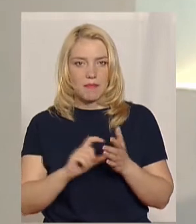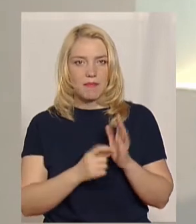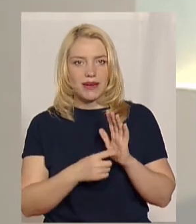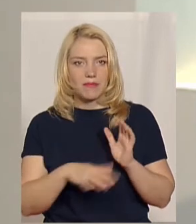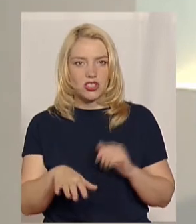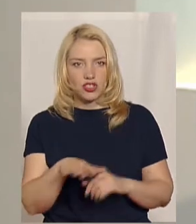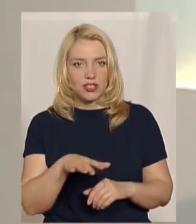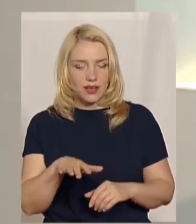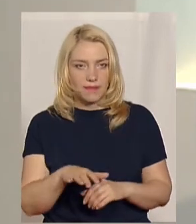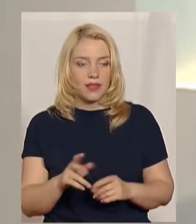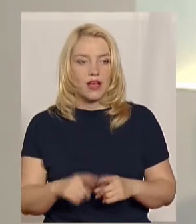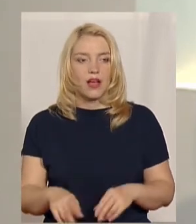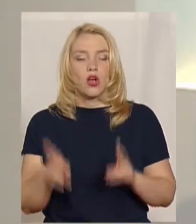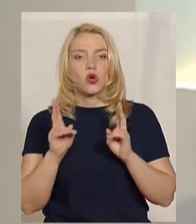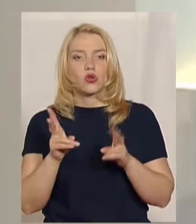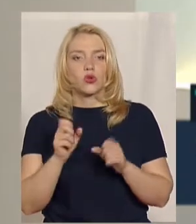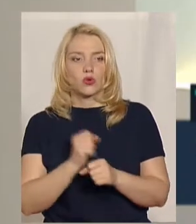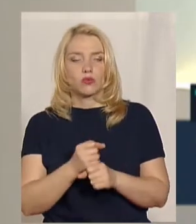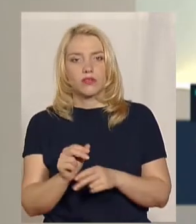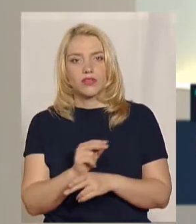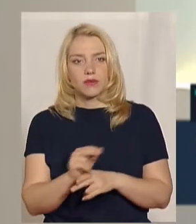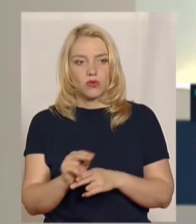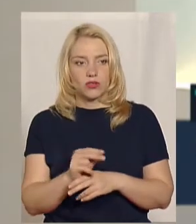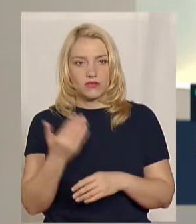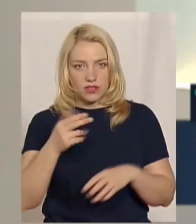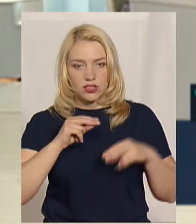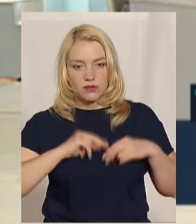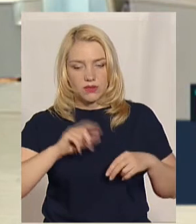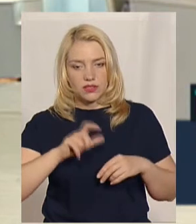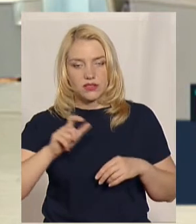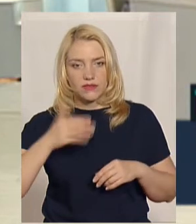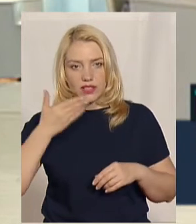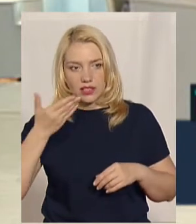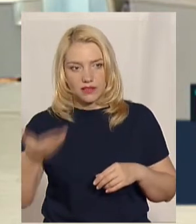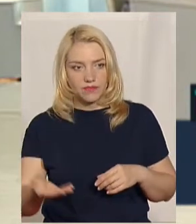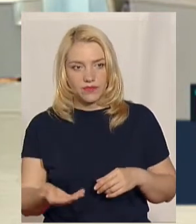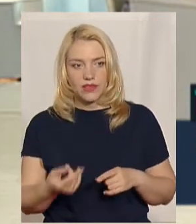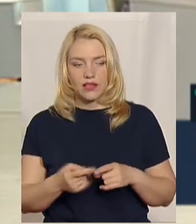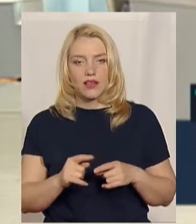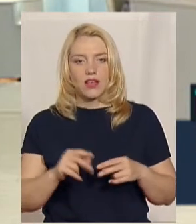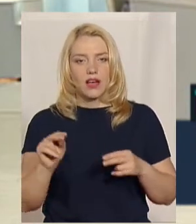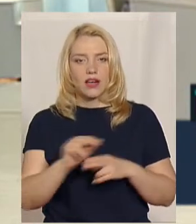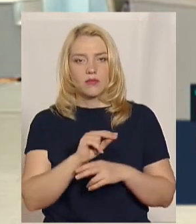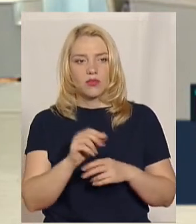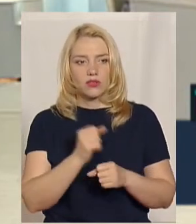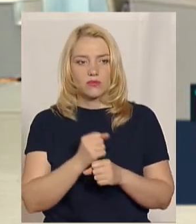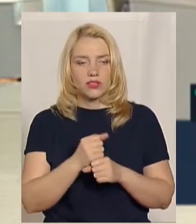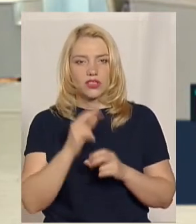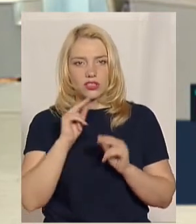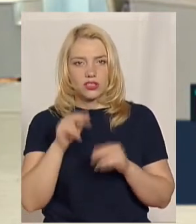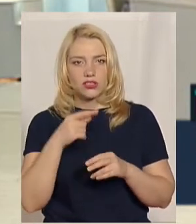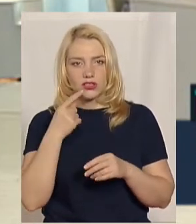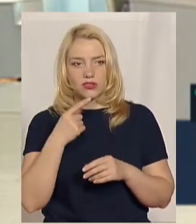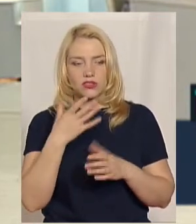А хто робив ремонт? Це співробітники ваші, так? Робили ремонт, чесно вам скажу, за